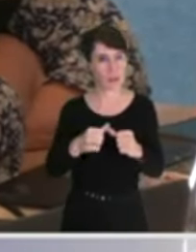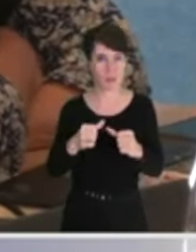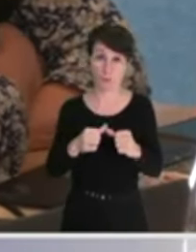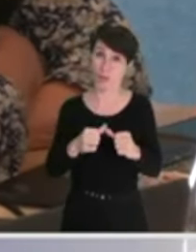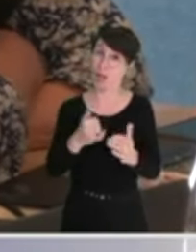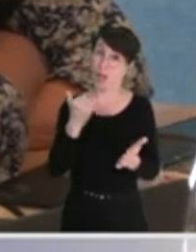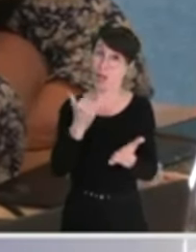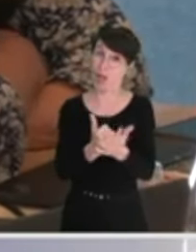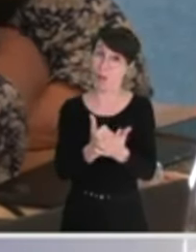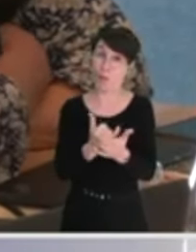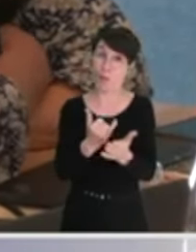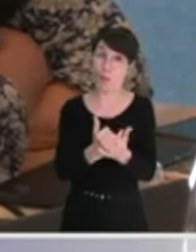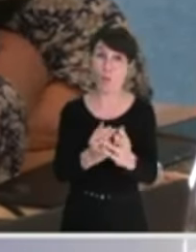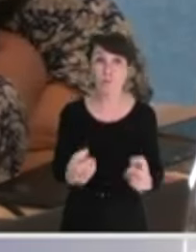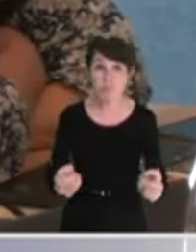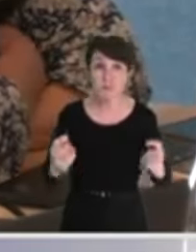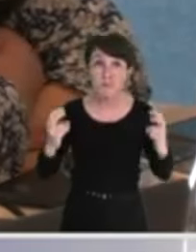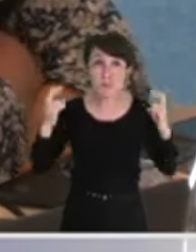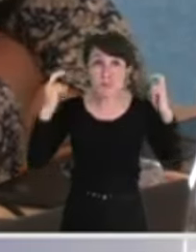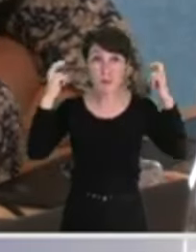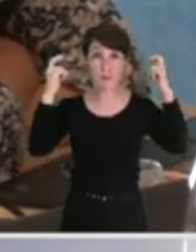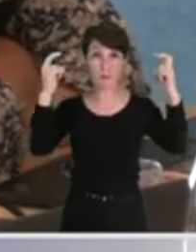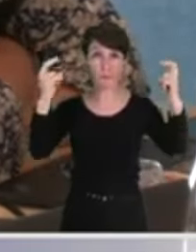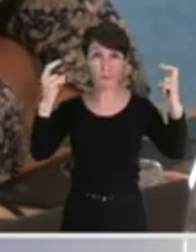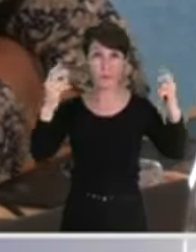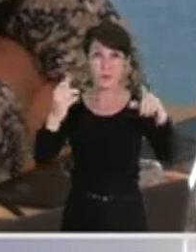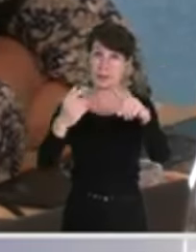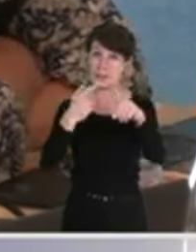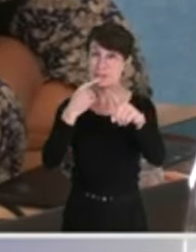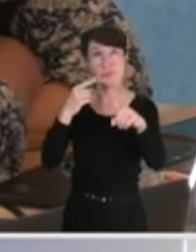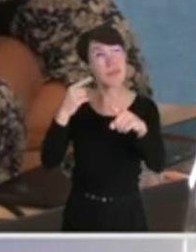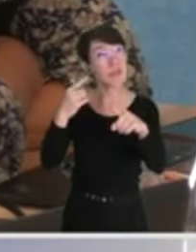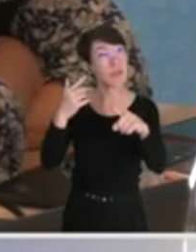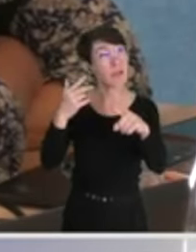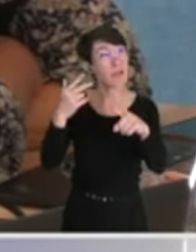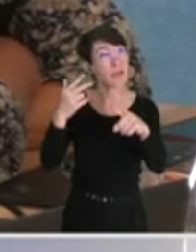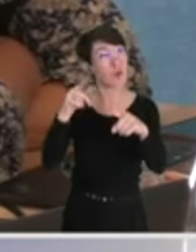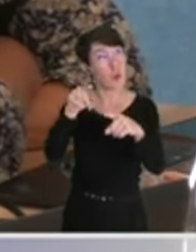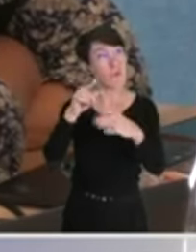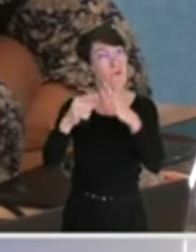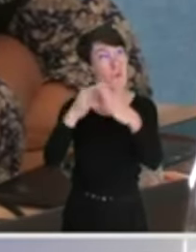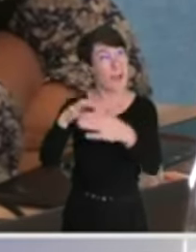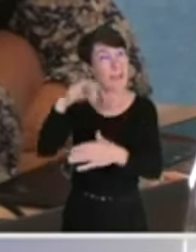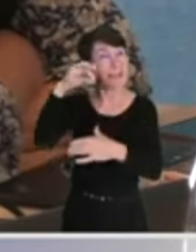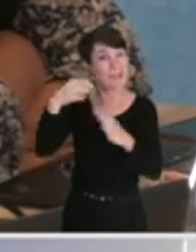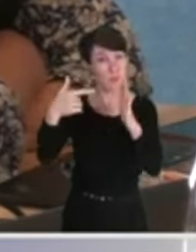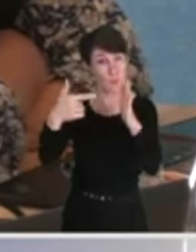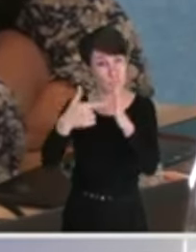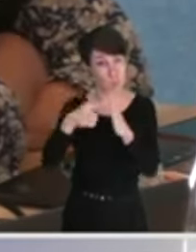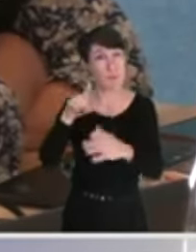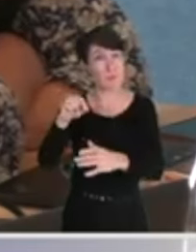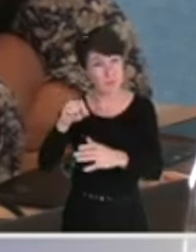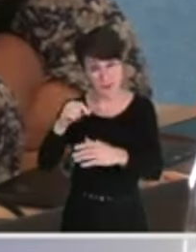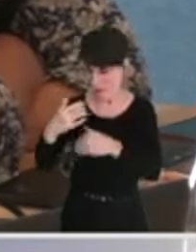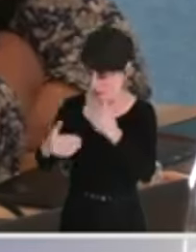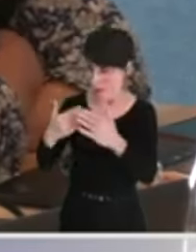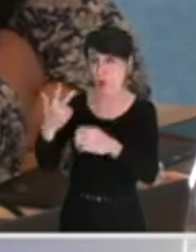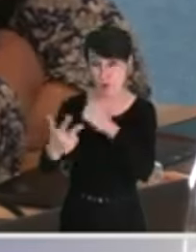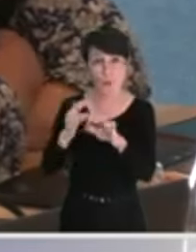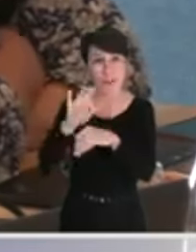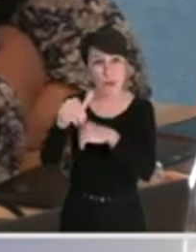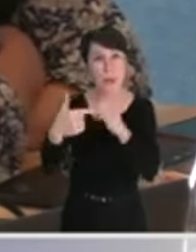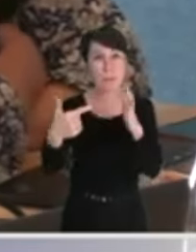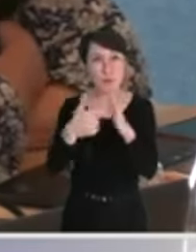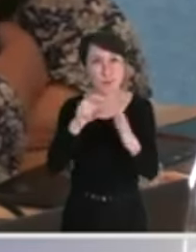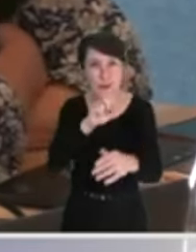des impôts, deux ans après votre, trois ans après votre réélection, et donc, après que vous